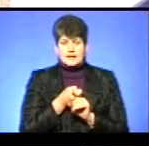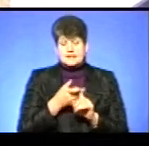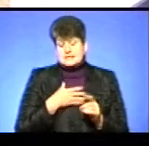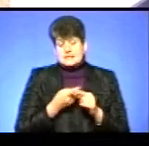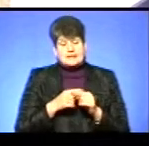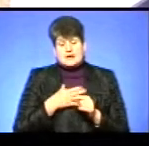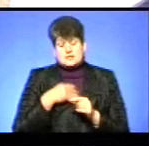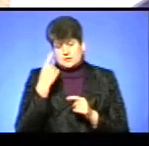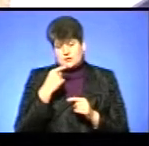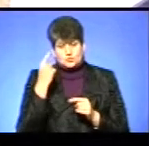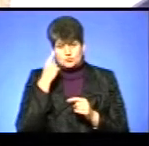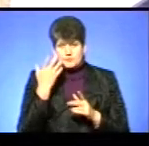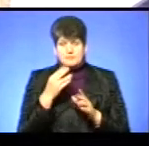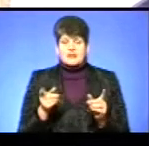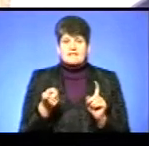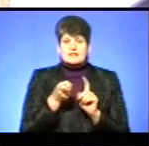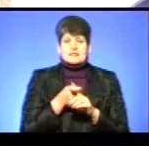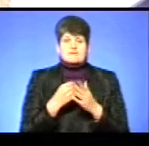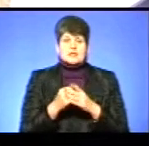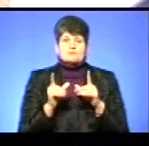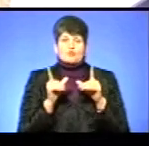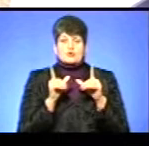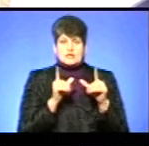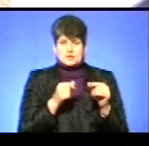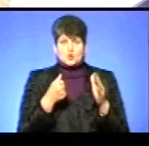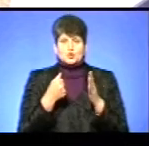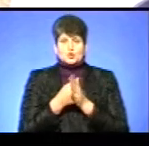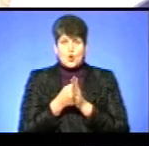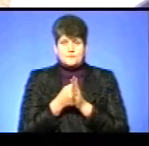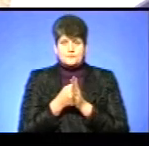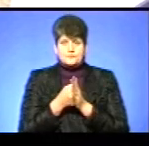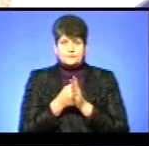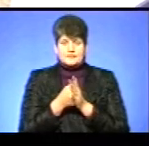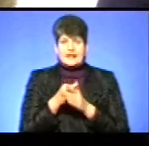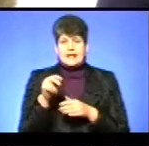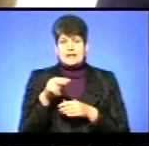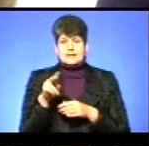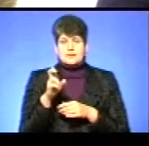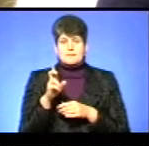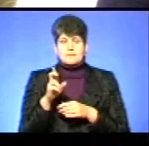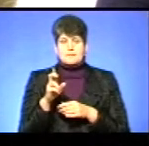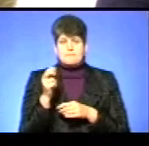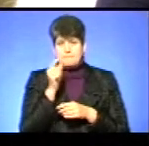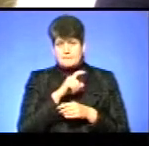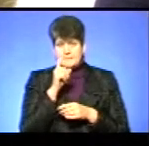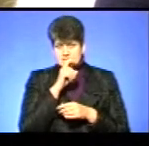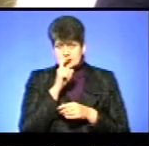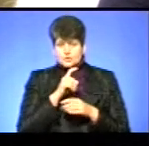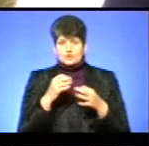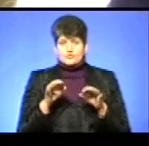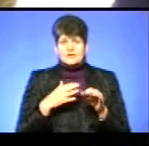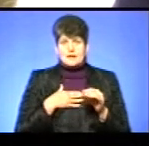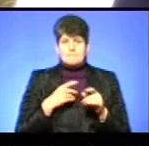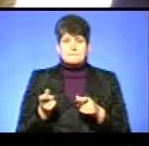'єктивна думка, прив'язати вартість проїзду до літра палива. Дозволити нам перевозити